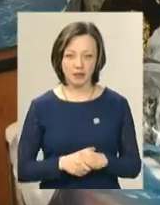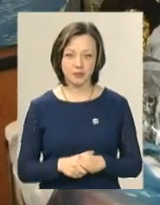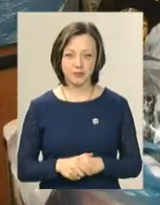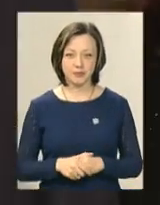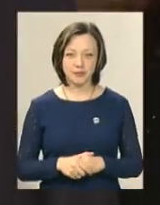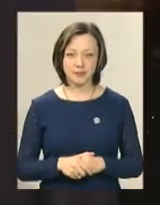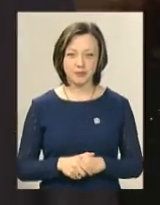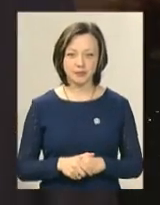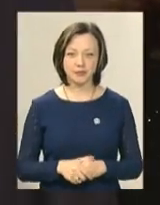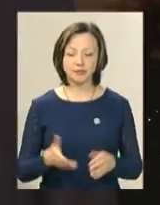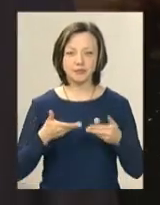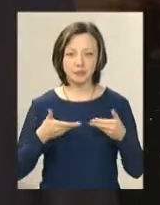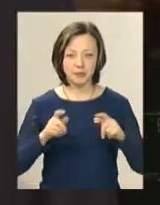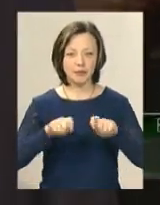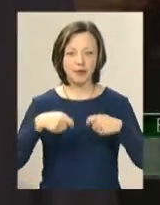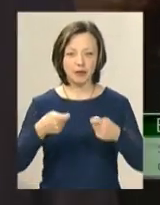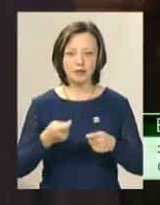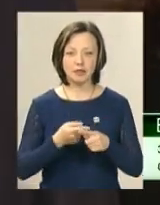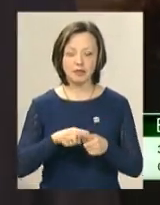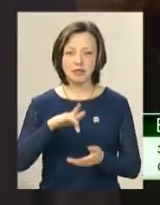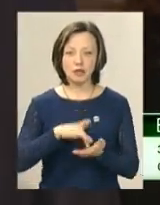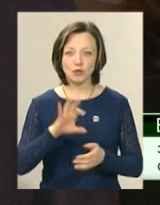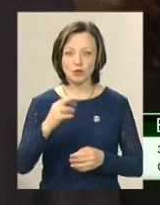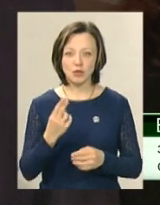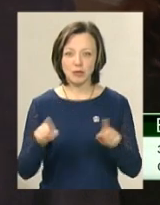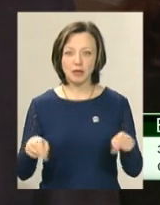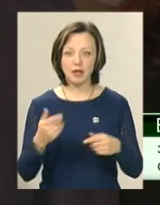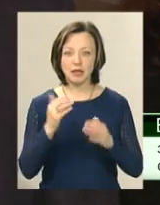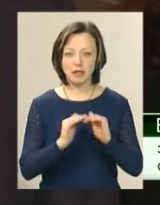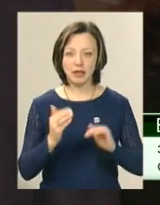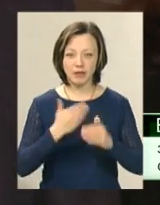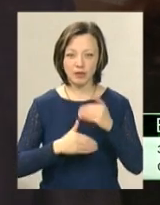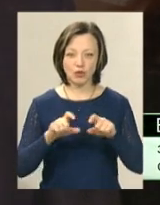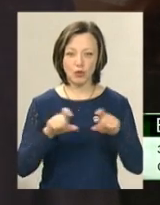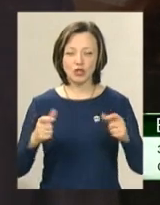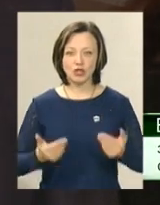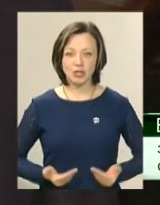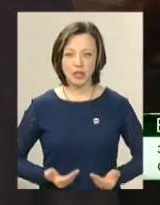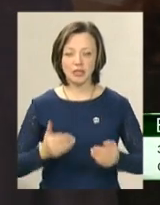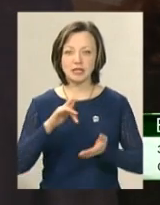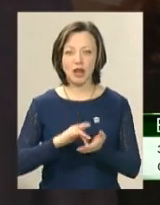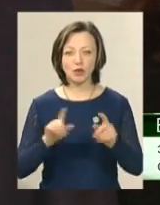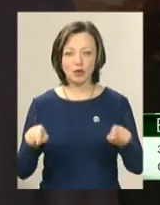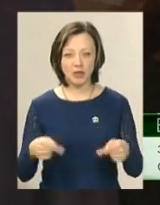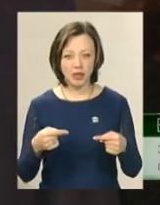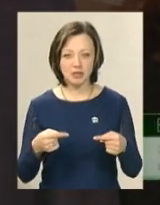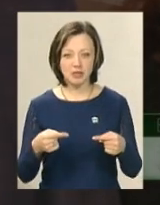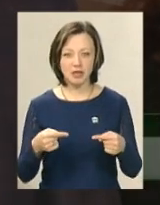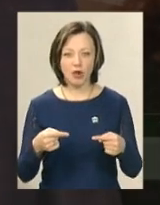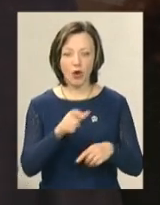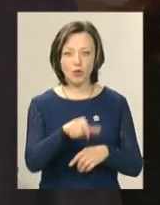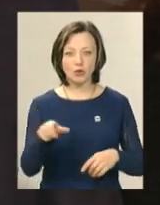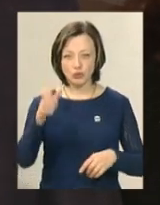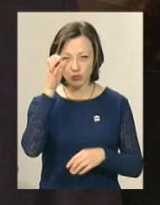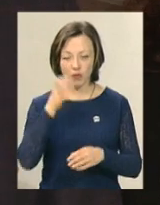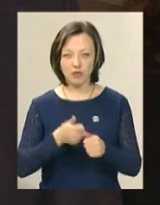Костенецька. Ми передамо це Центру соціальної реабілітації дітей і малістів школи життя, Центру реабілітації осіб з